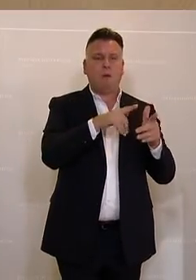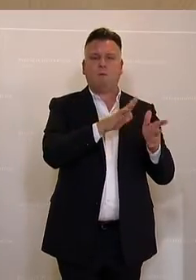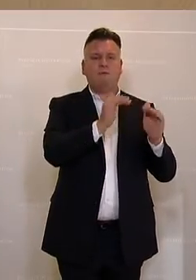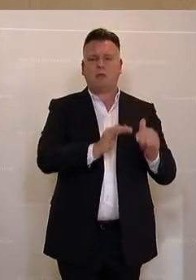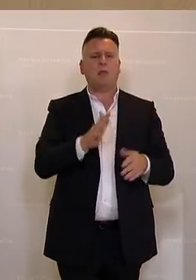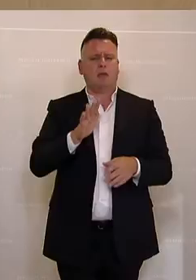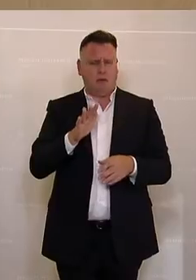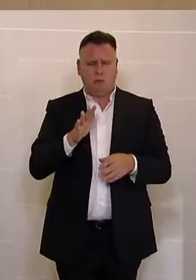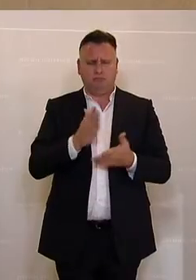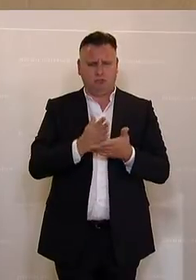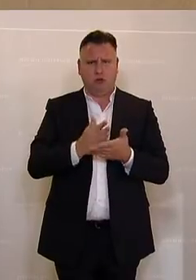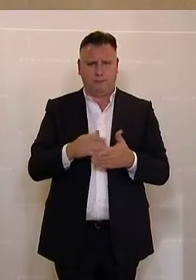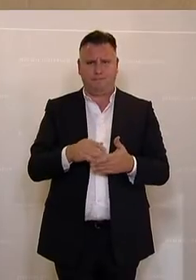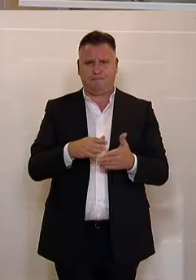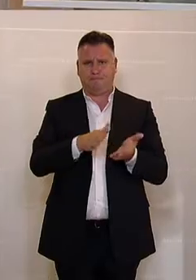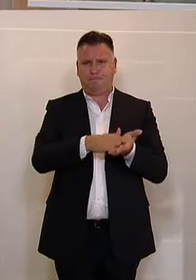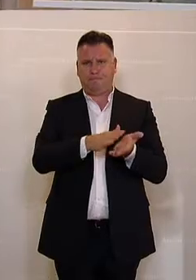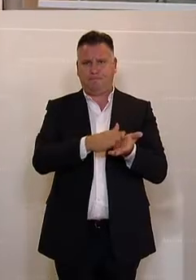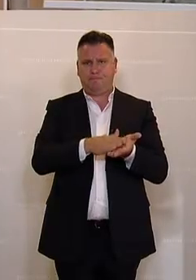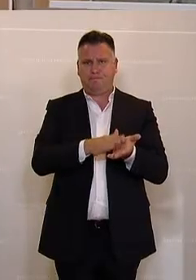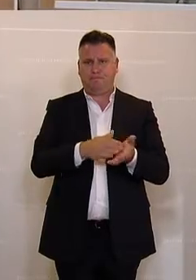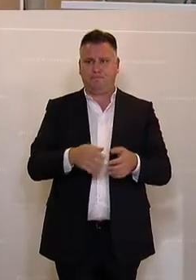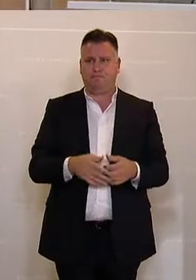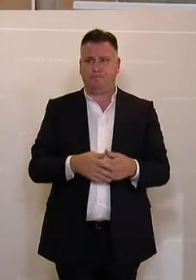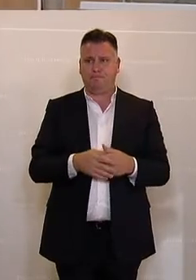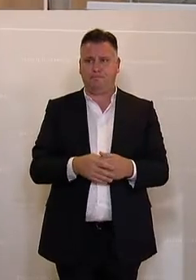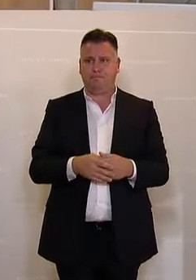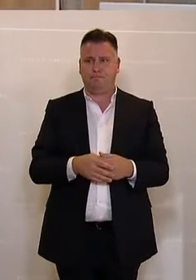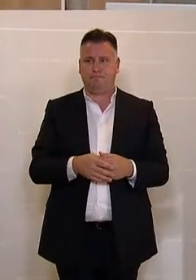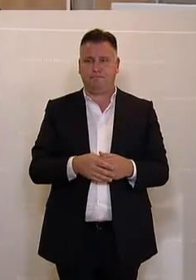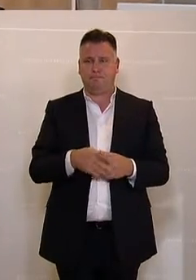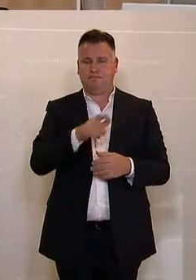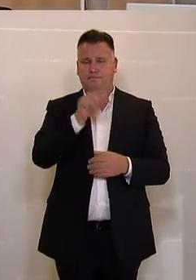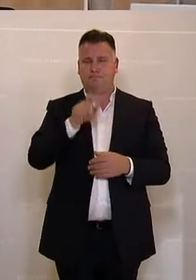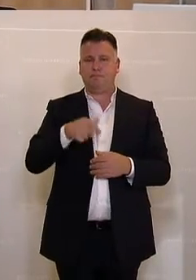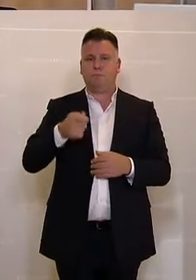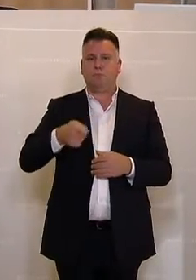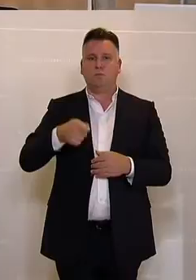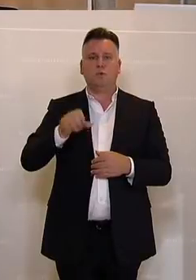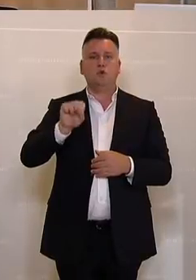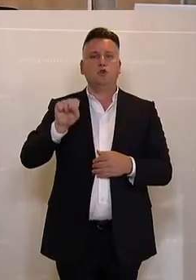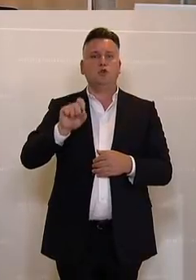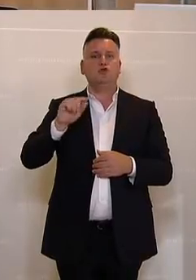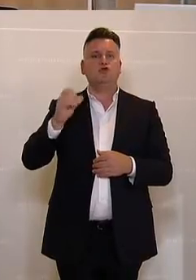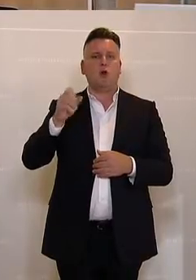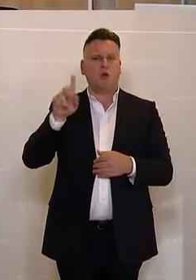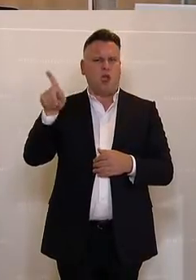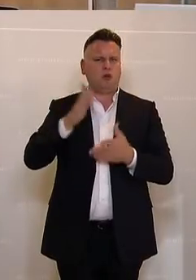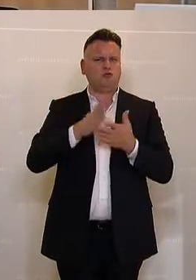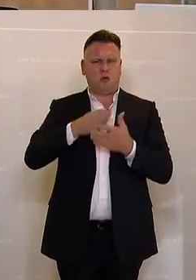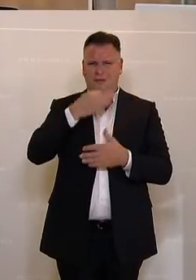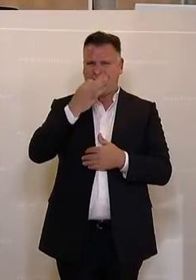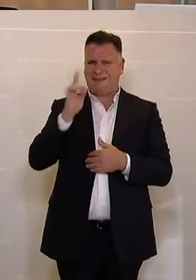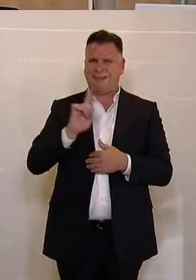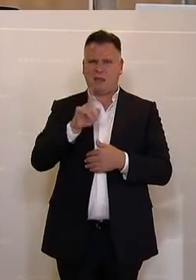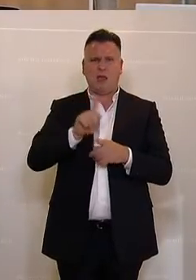Abgeordnete Stöger zu Recht auch gesagt hat, dass wir auch